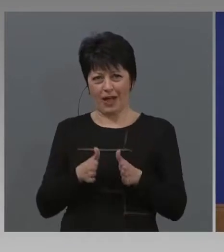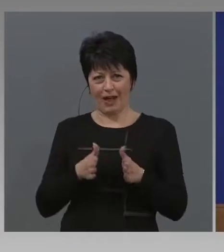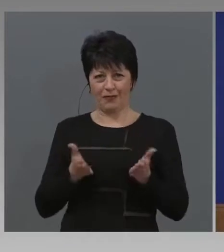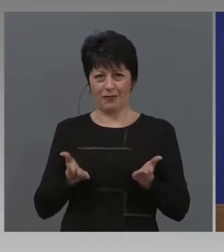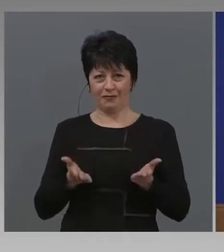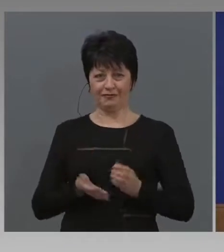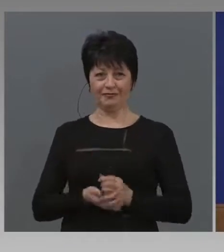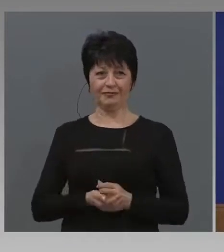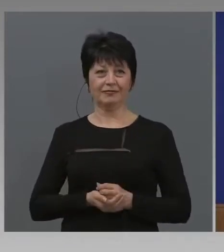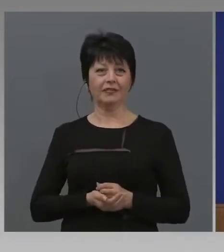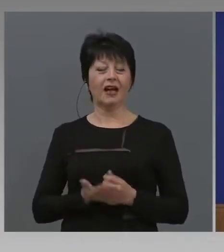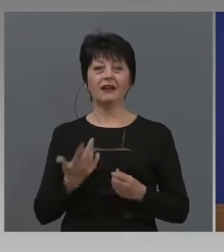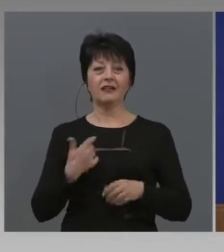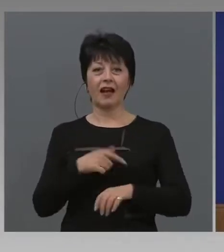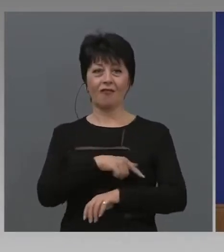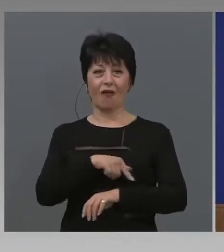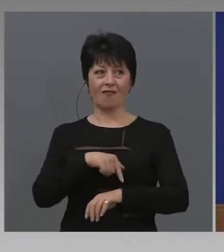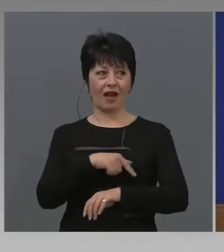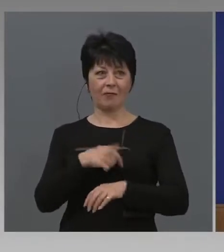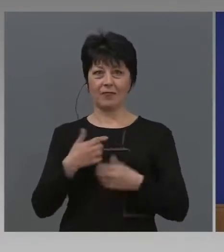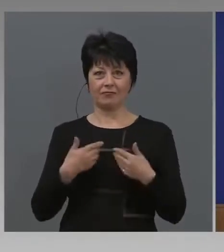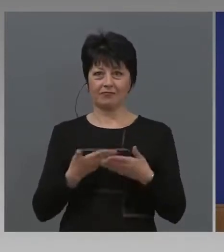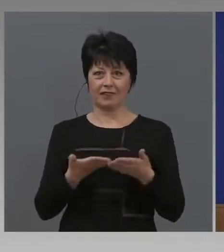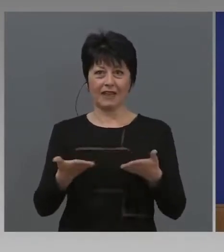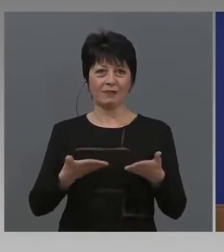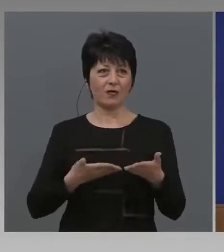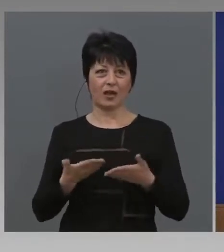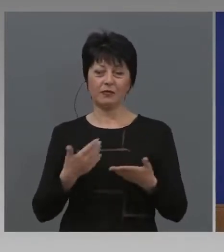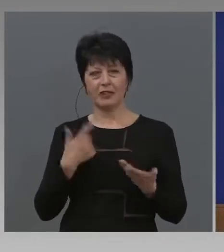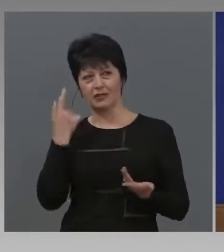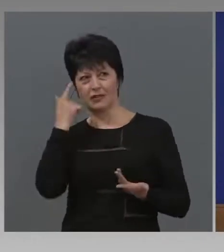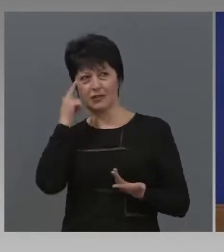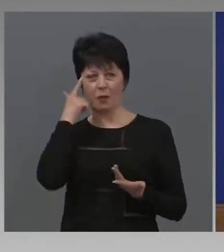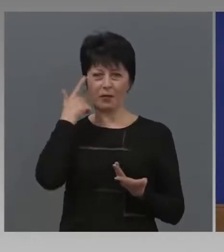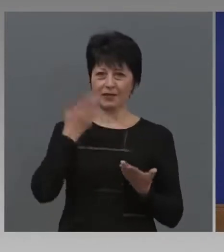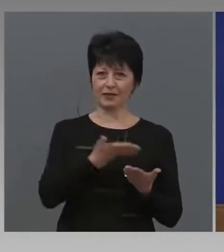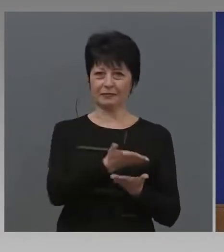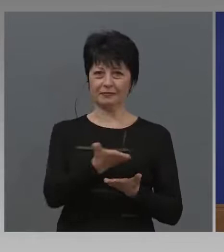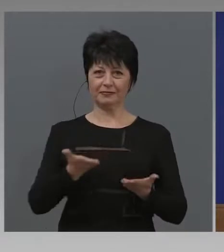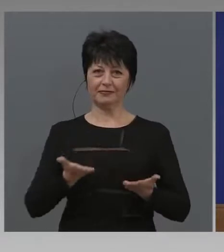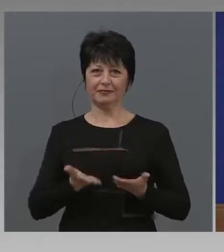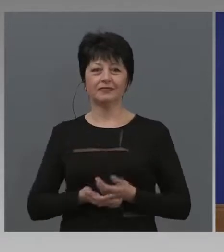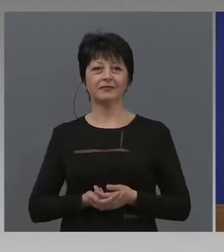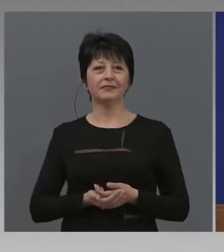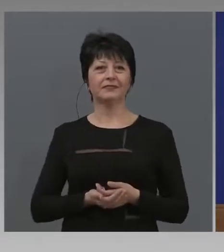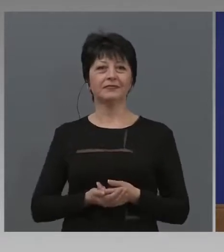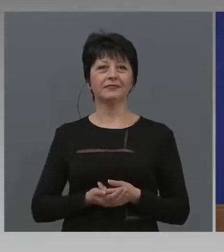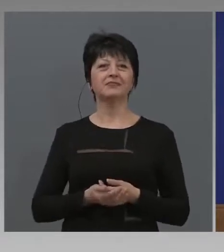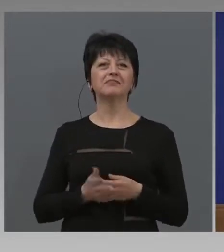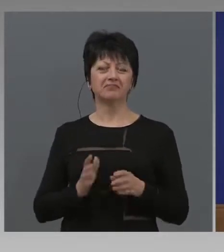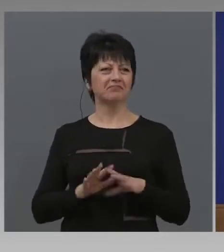Да, по-време разполагате и аз да мога да се образа. Моля?